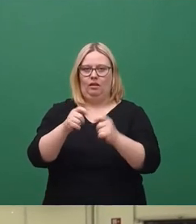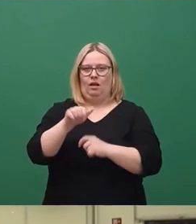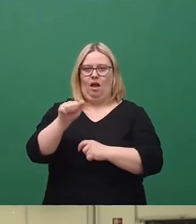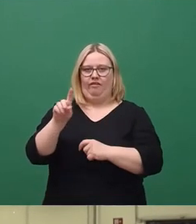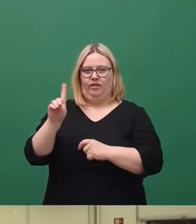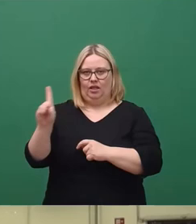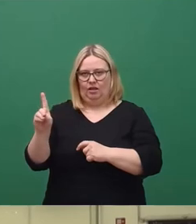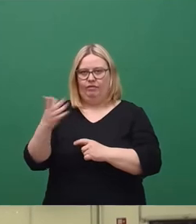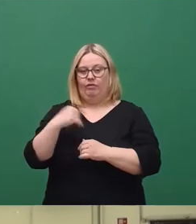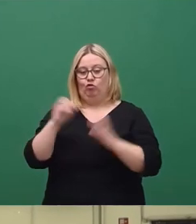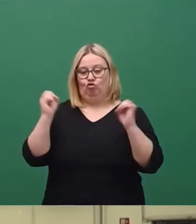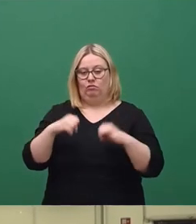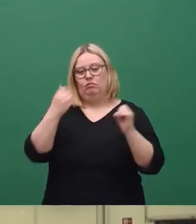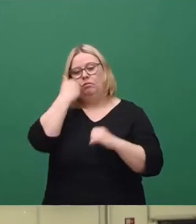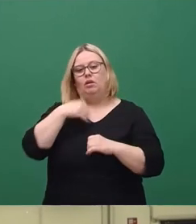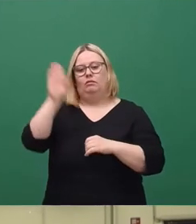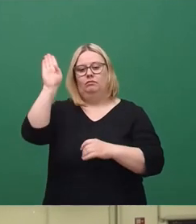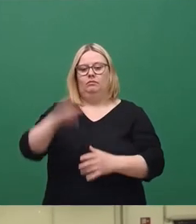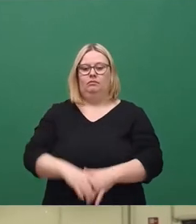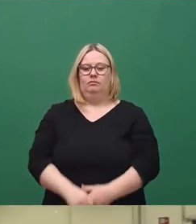zustimmen möchte, den bitte ich jetzt um das Stimmzeichen.